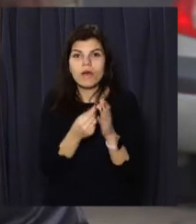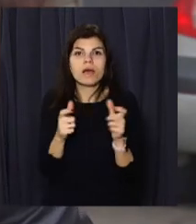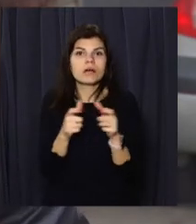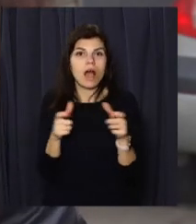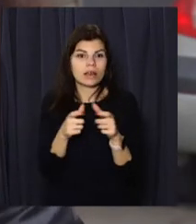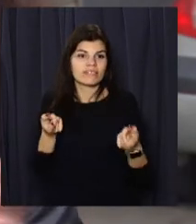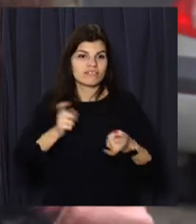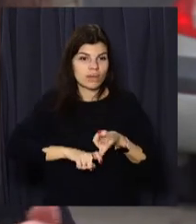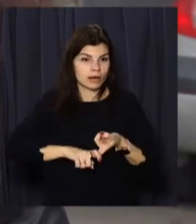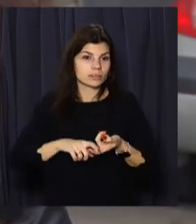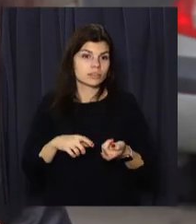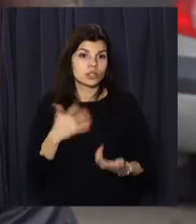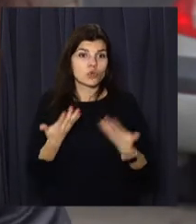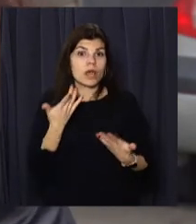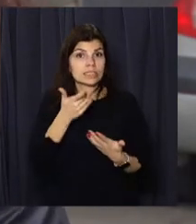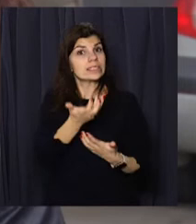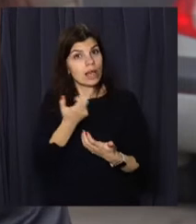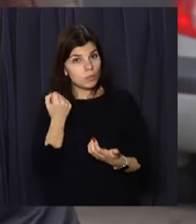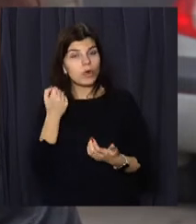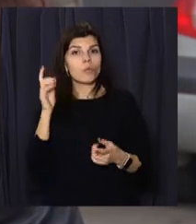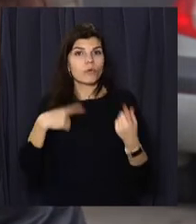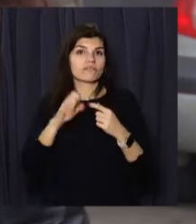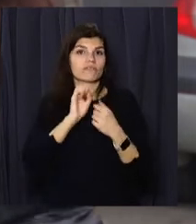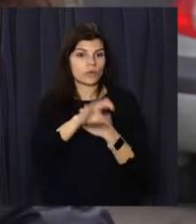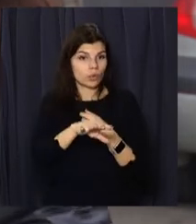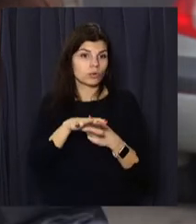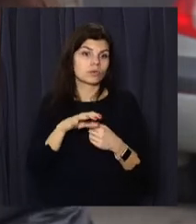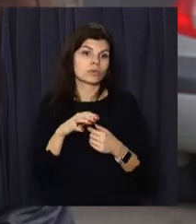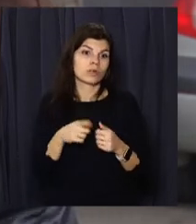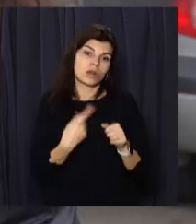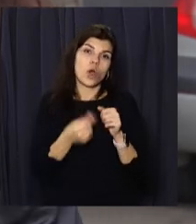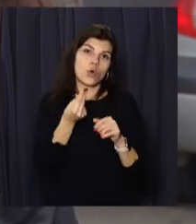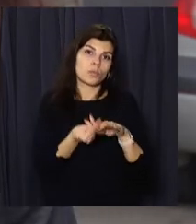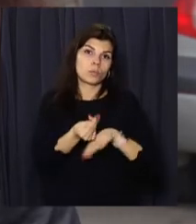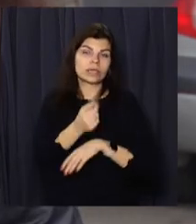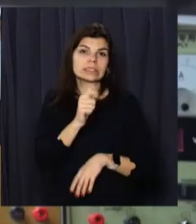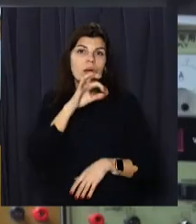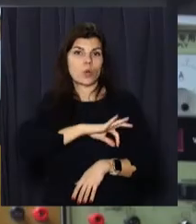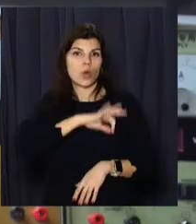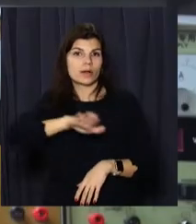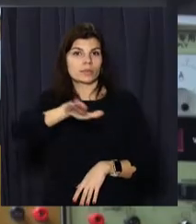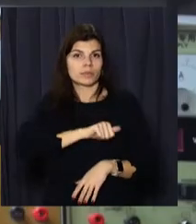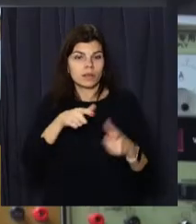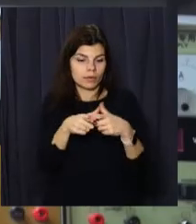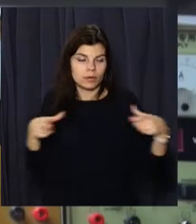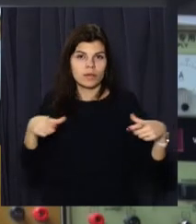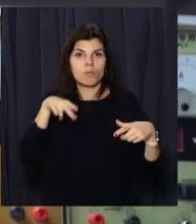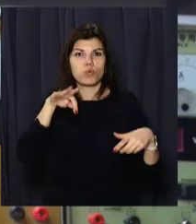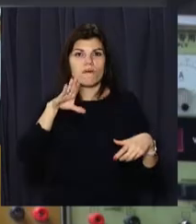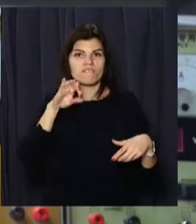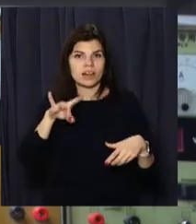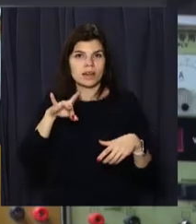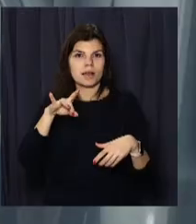щоб якщо ти його забрав, то потім все одно повернув або кошти сплатив за користування. Взимку телефони мають